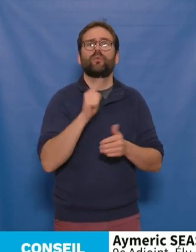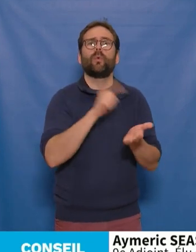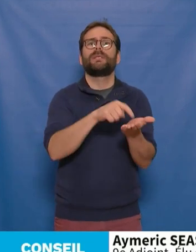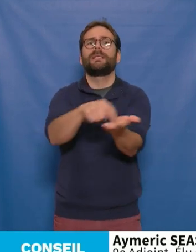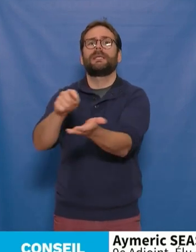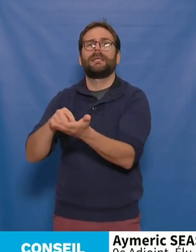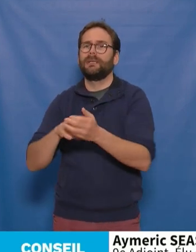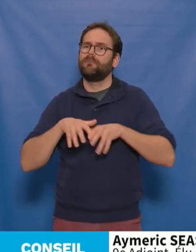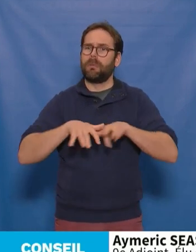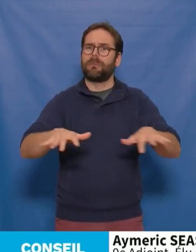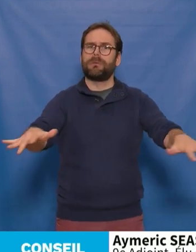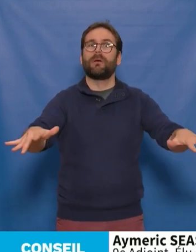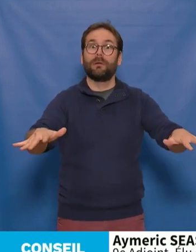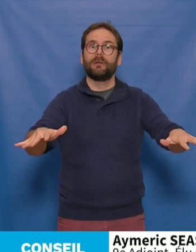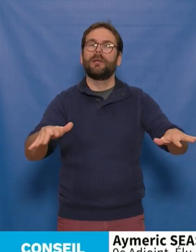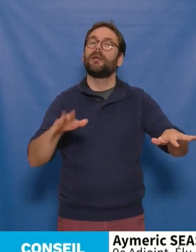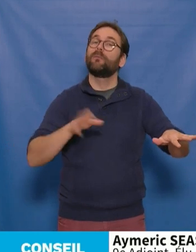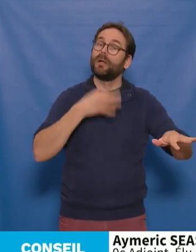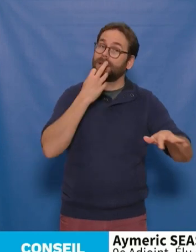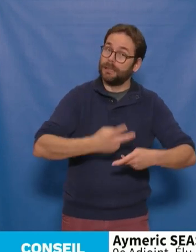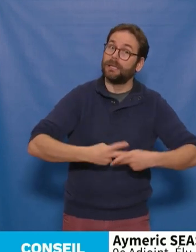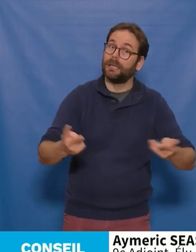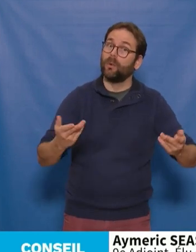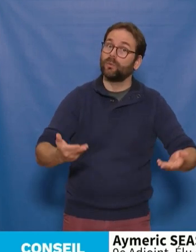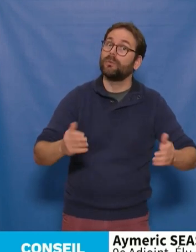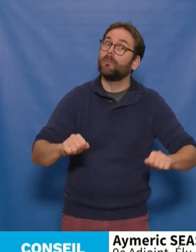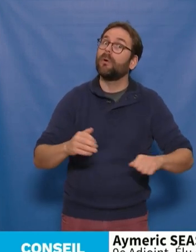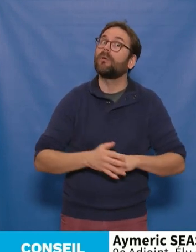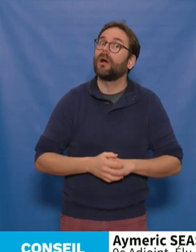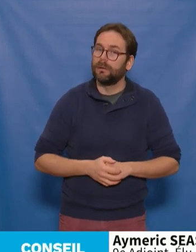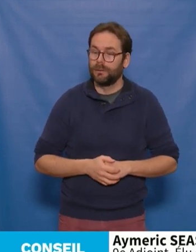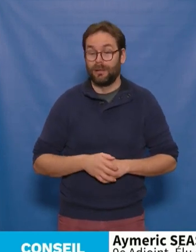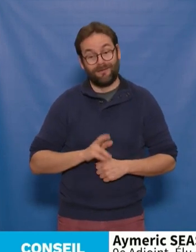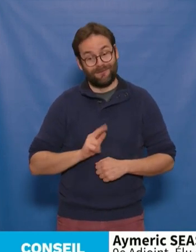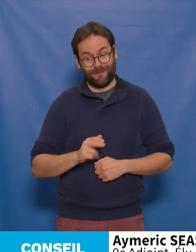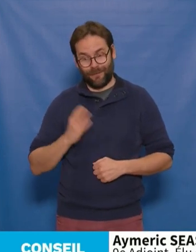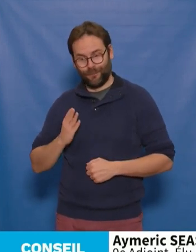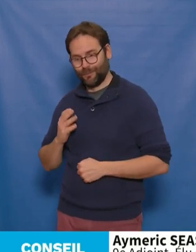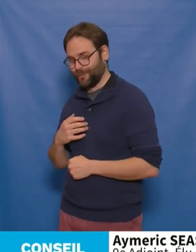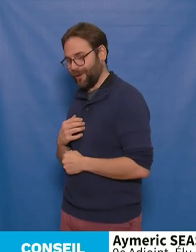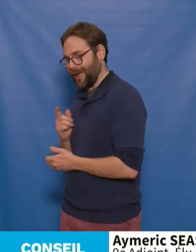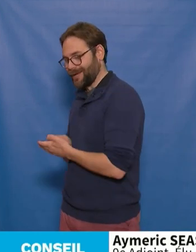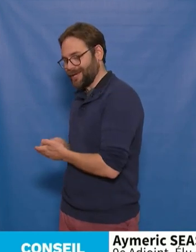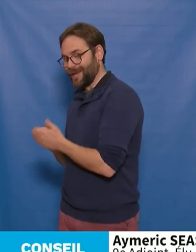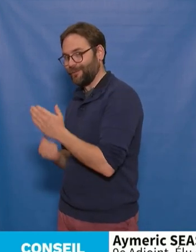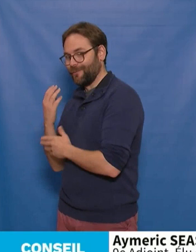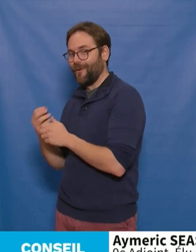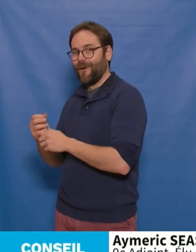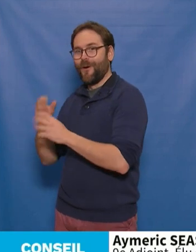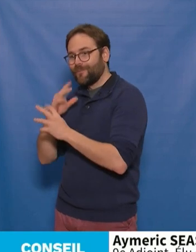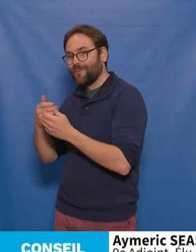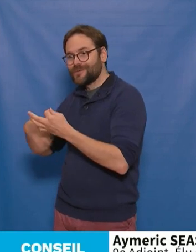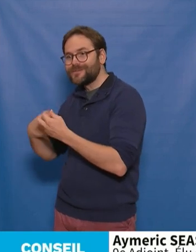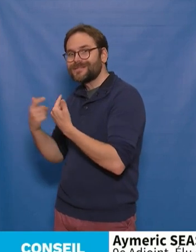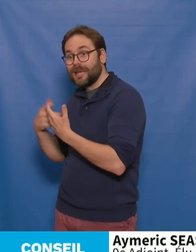bibliothèque municipale et je peux vous annoncer dès aujourd'hui qu'il nous faudra rapidement proposer d'acquérir de nouveaux instruments parce